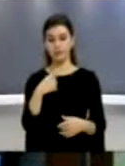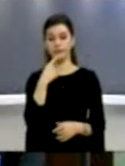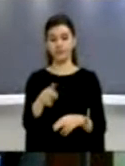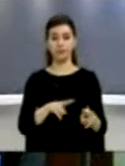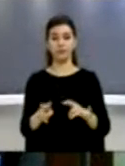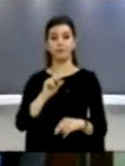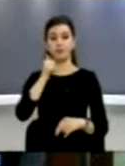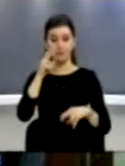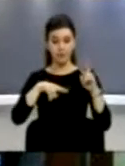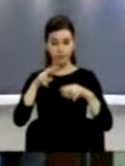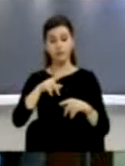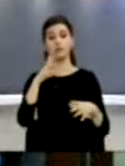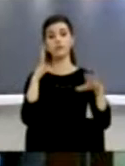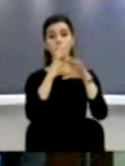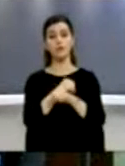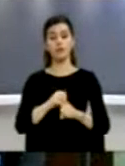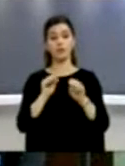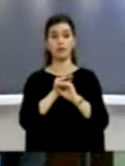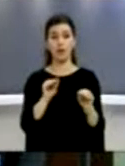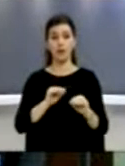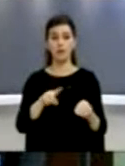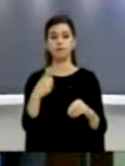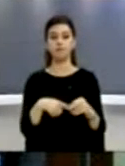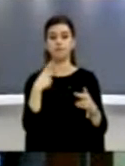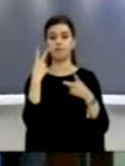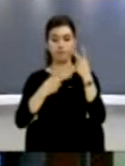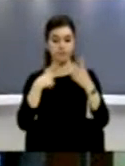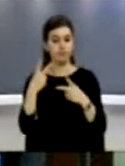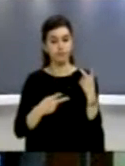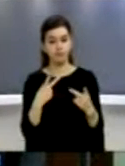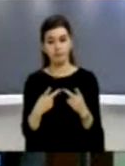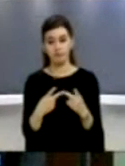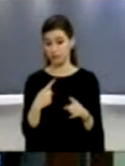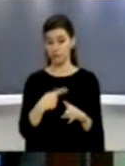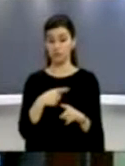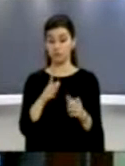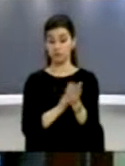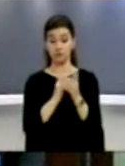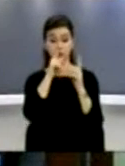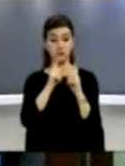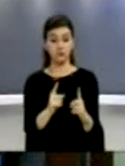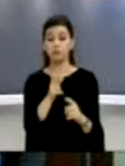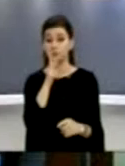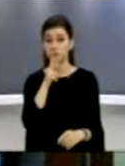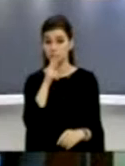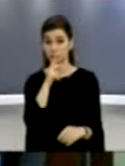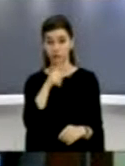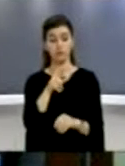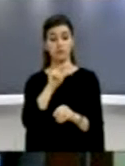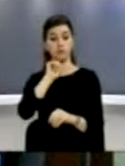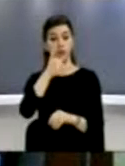vlerësohen pas përfundimit të trajnimit fillës tarë në përputhja me dispozitat relevante të këti ligje. Dhe në sëmbetet kështu, pra që trajnimit të bërët pas